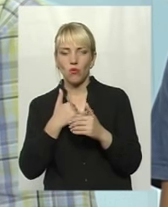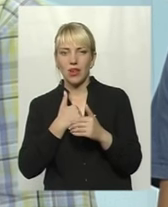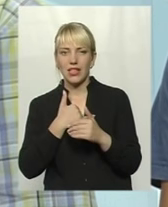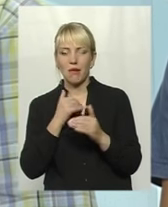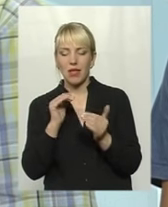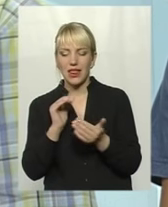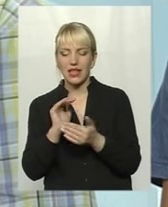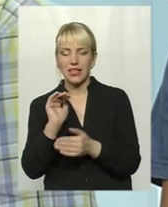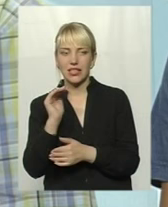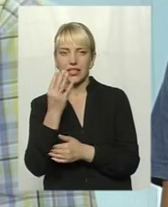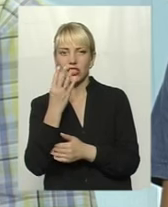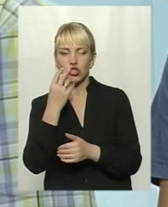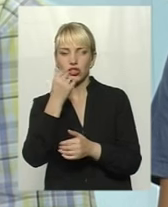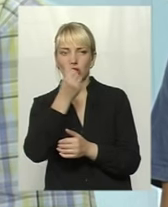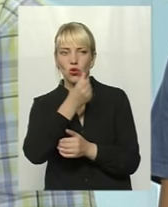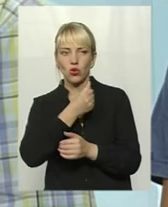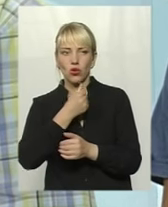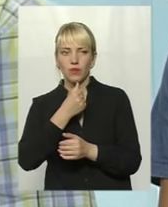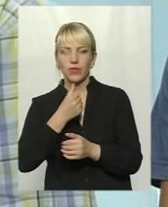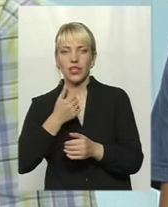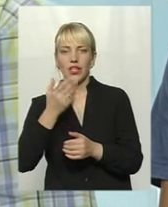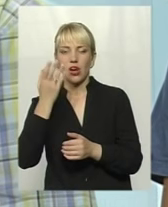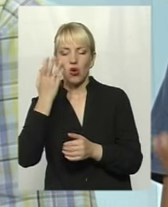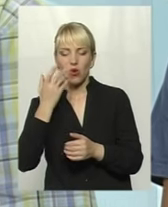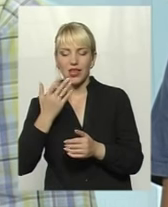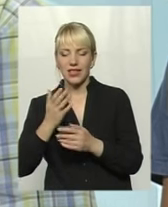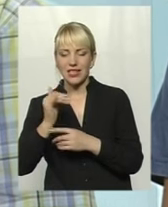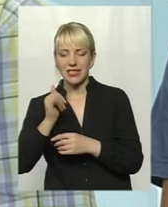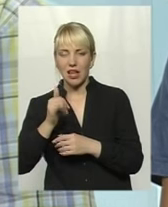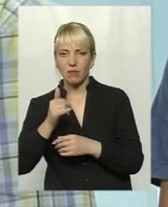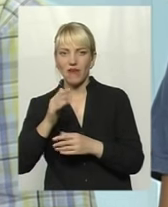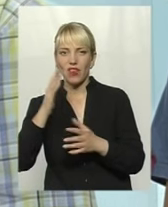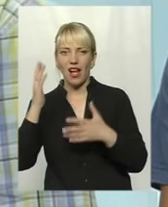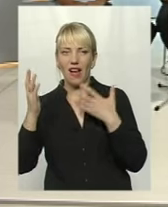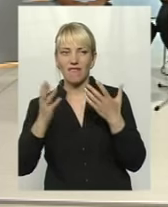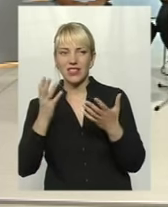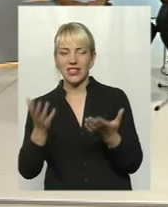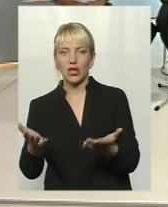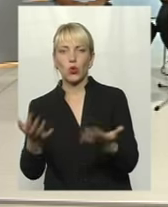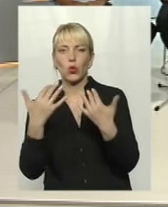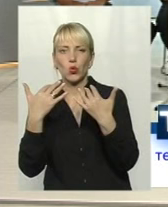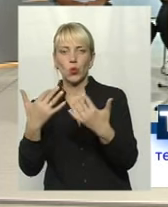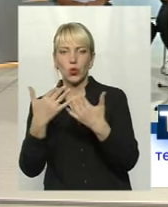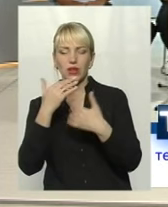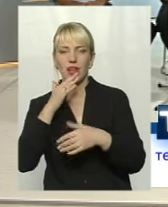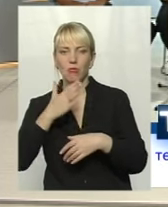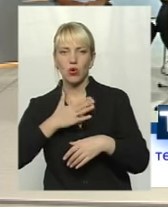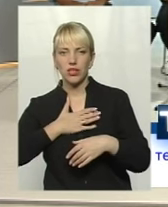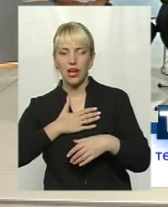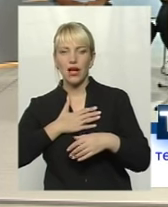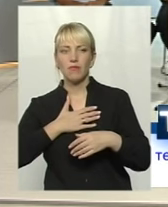роки, і в мене прямо за городом йде заправка цими гербіцидами і вітер дує на моє подвір'я. Це проблема?